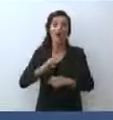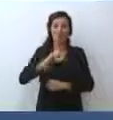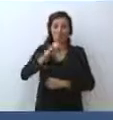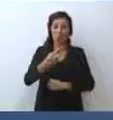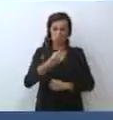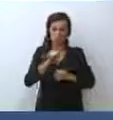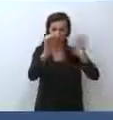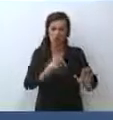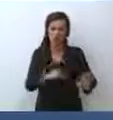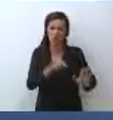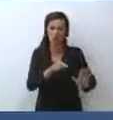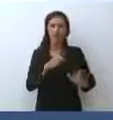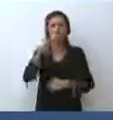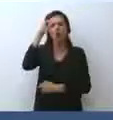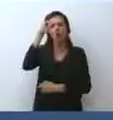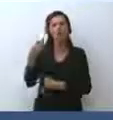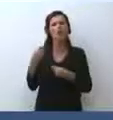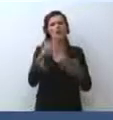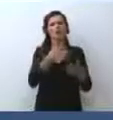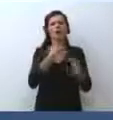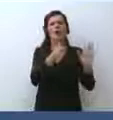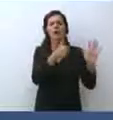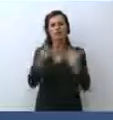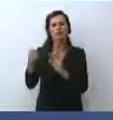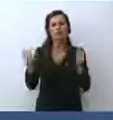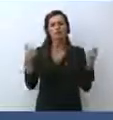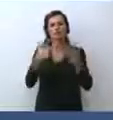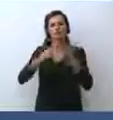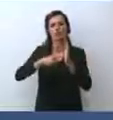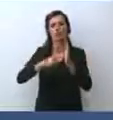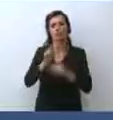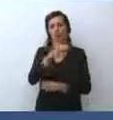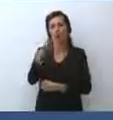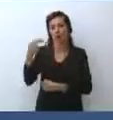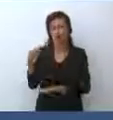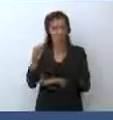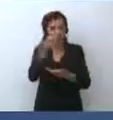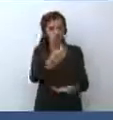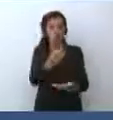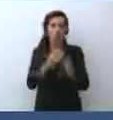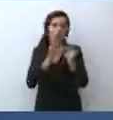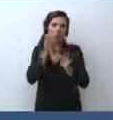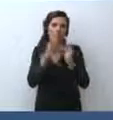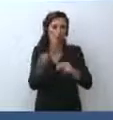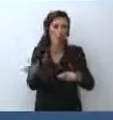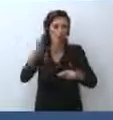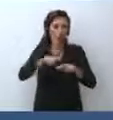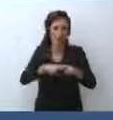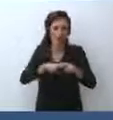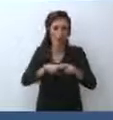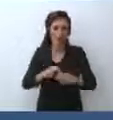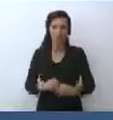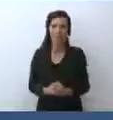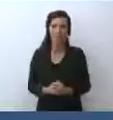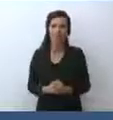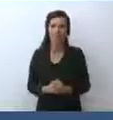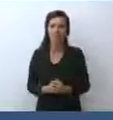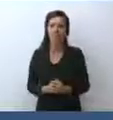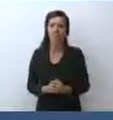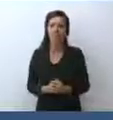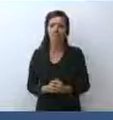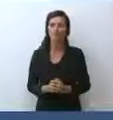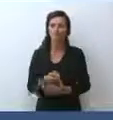messo a disposizione 618 milioni di euro, quindi oltre il doppio. Valuteremo